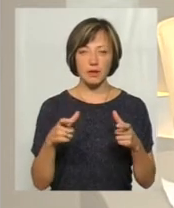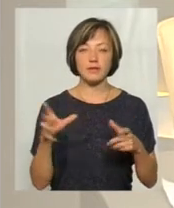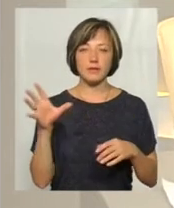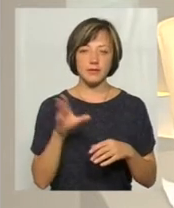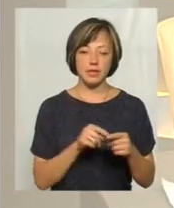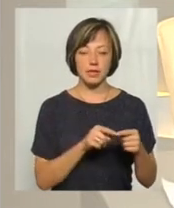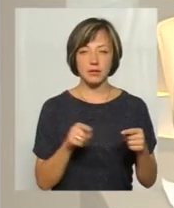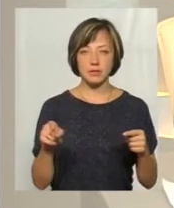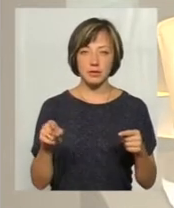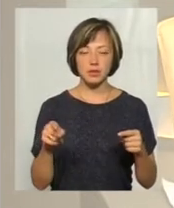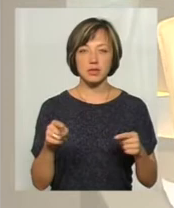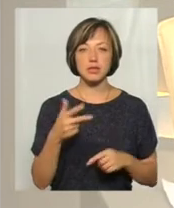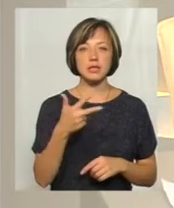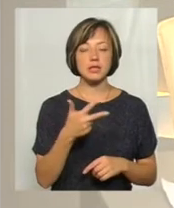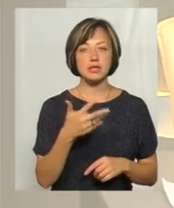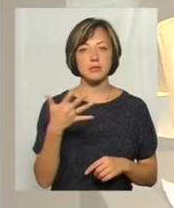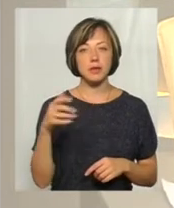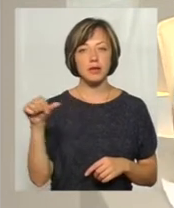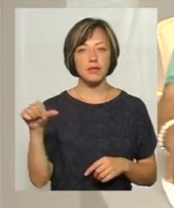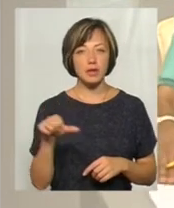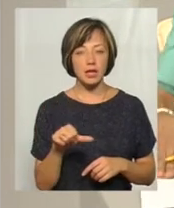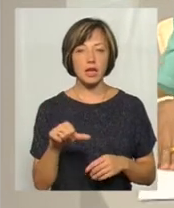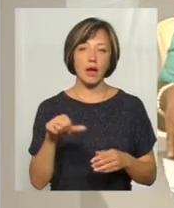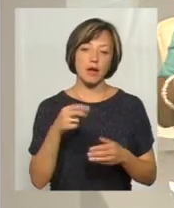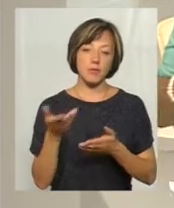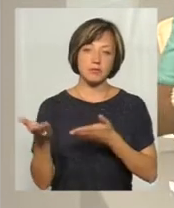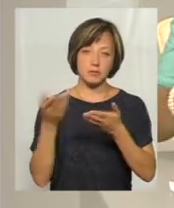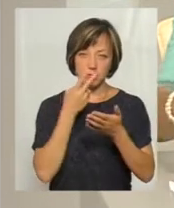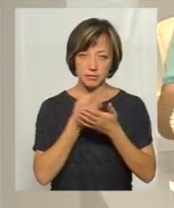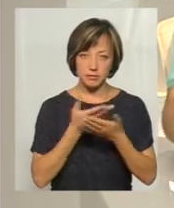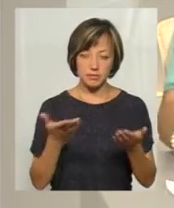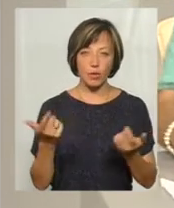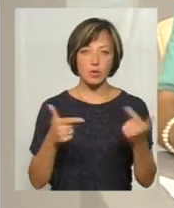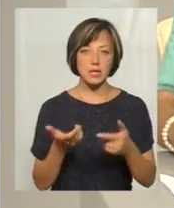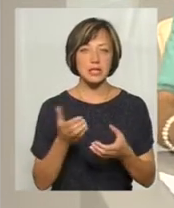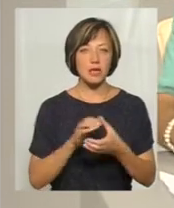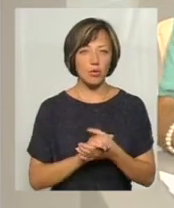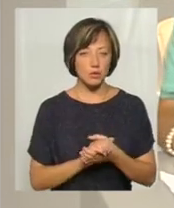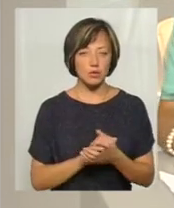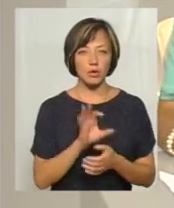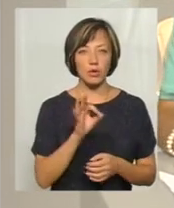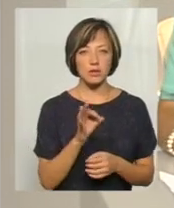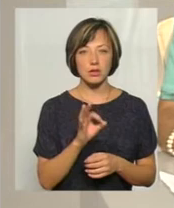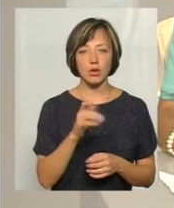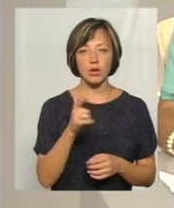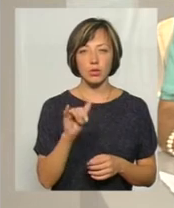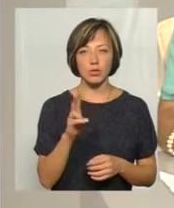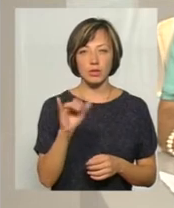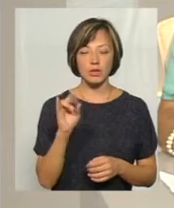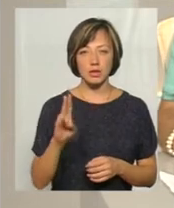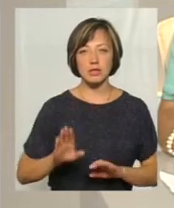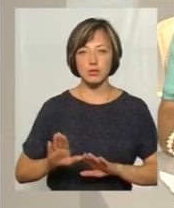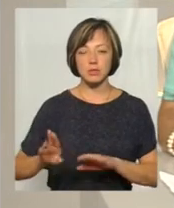все впродовж найближчих пів години. Я представляю сьогоднішніх наших гостей. Знайомтеся, Олексій Лункін, заступник